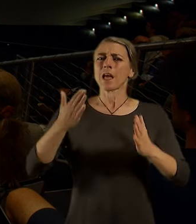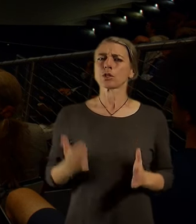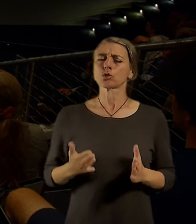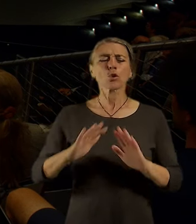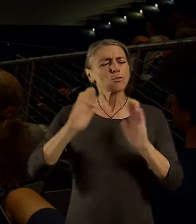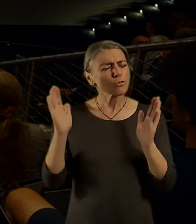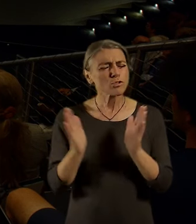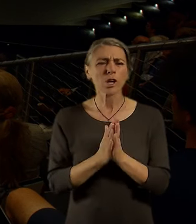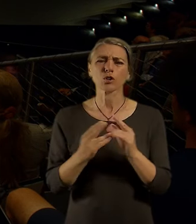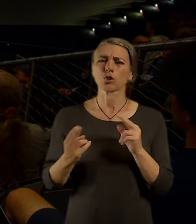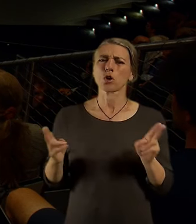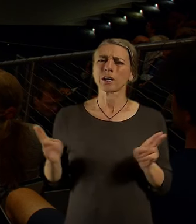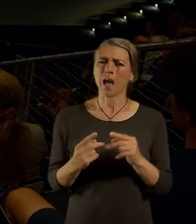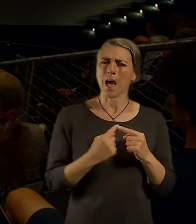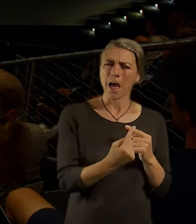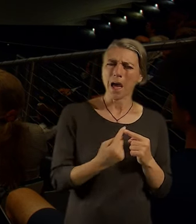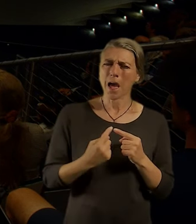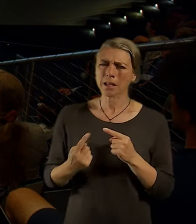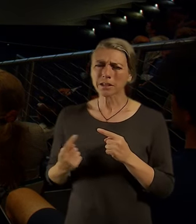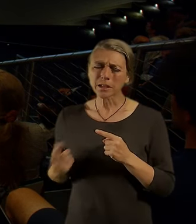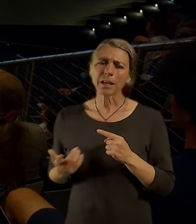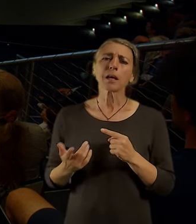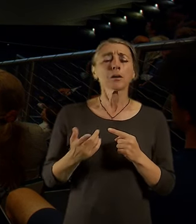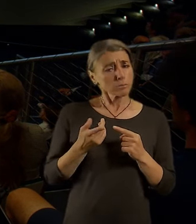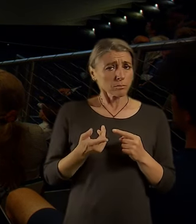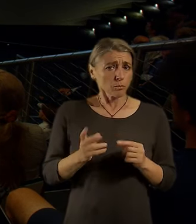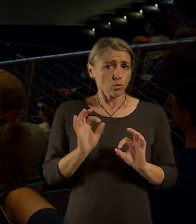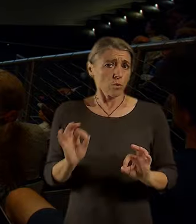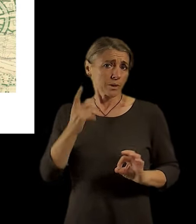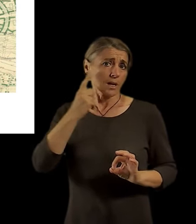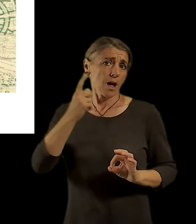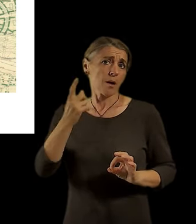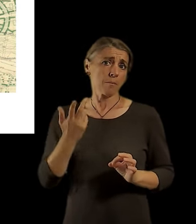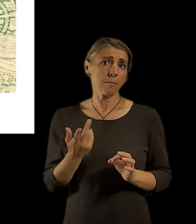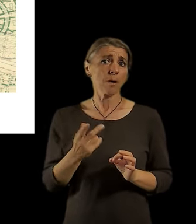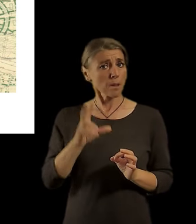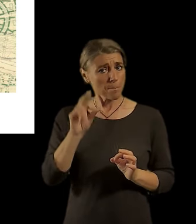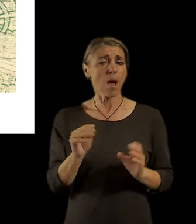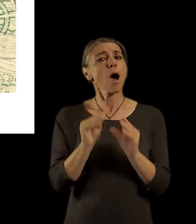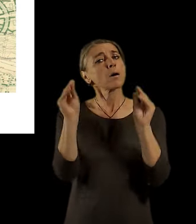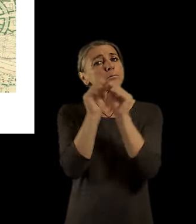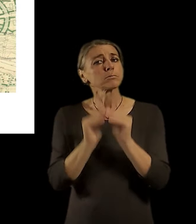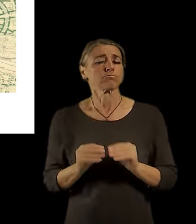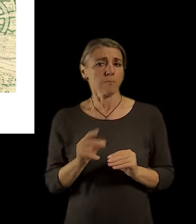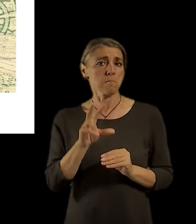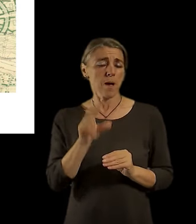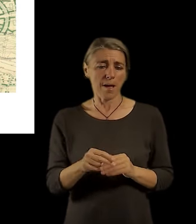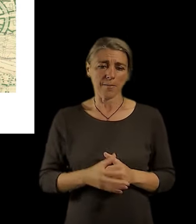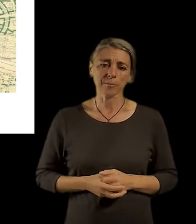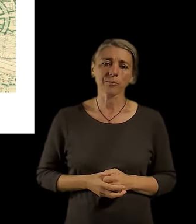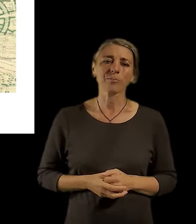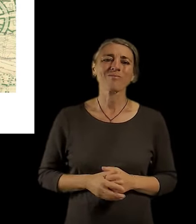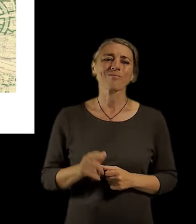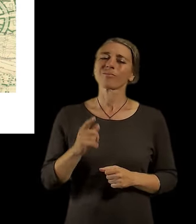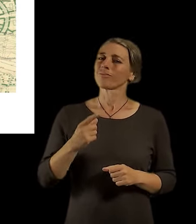může být řešením. Není to všeho spásný, ale má to nějaké konsekvence. Tohle jsem jenom